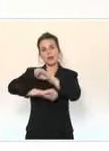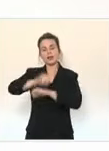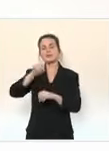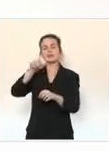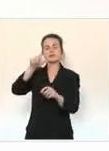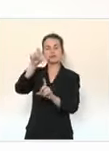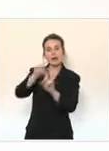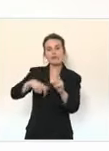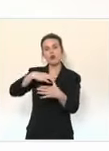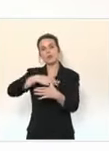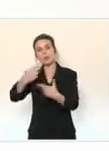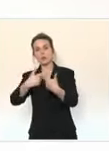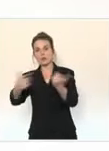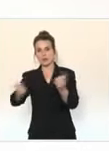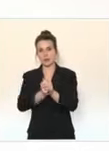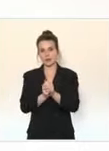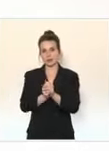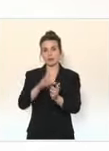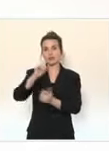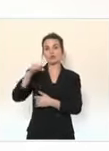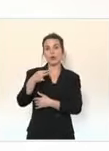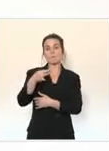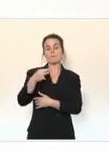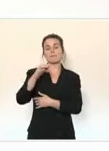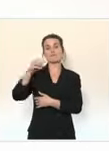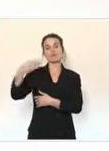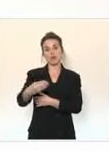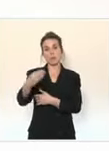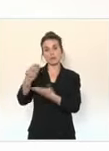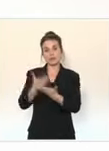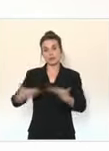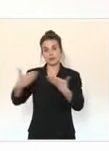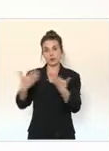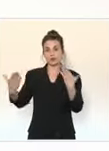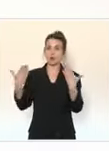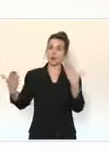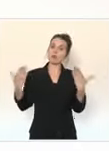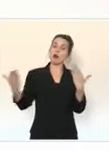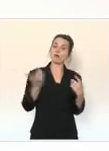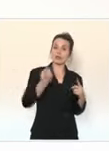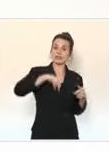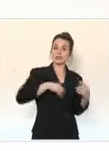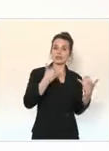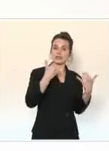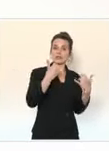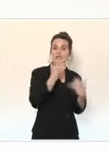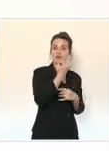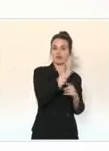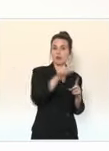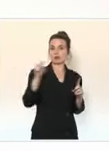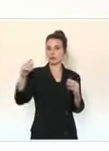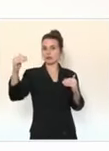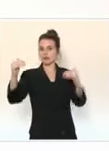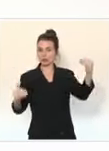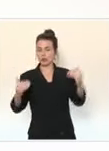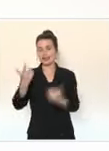-mer, également, le taux de dépistage est un peu en dessous de la moyenne nationale et 200 000 autotests ont d'ores et déjà été